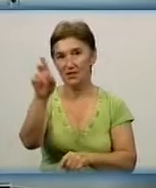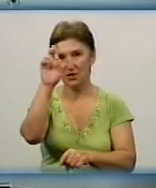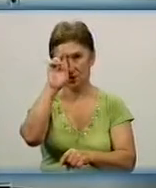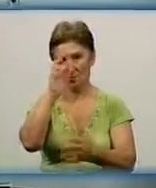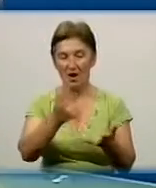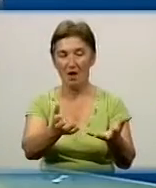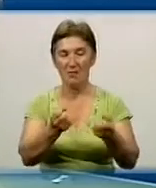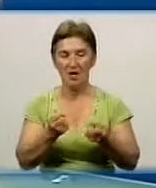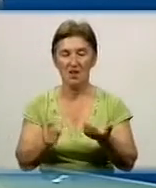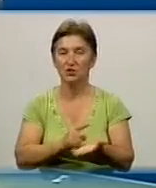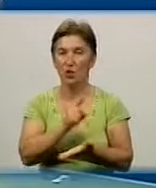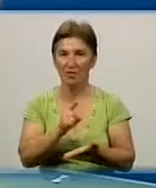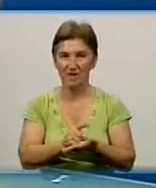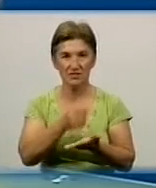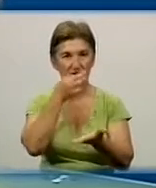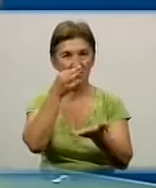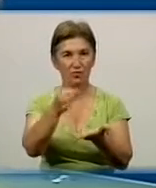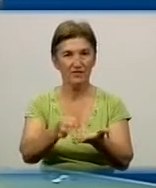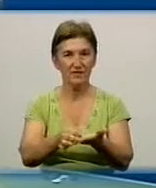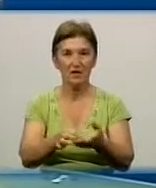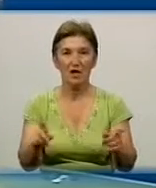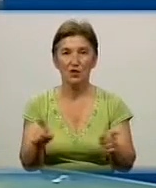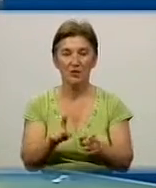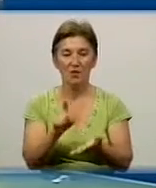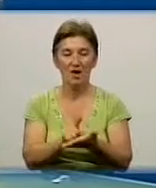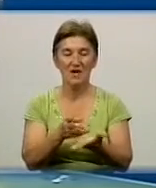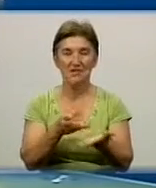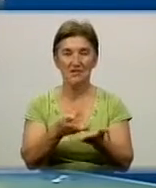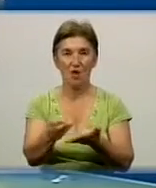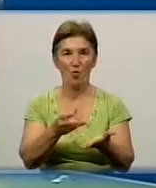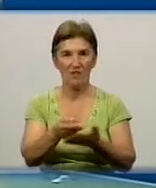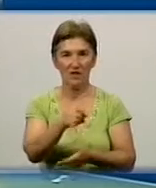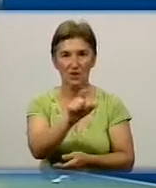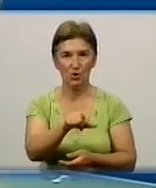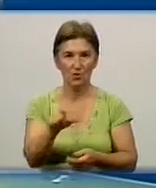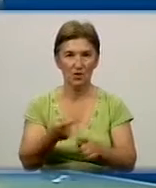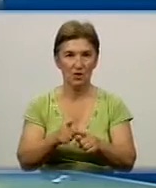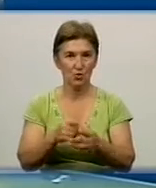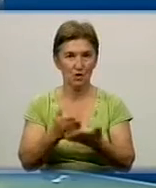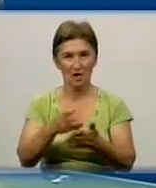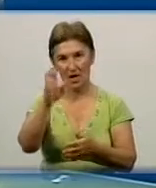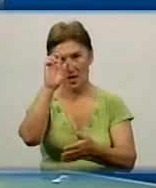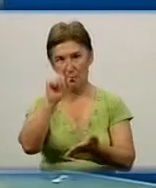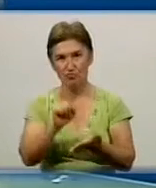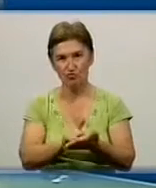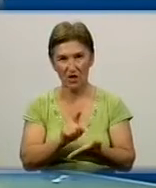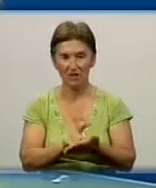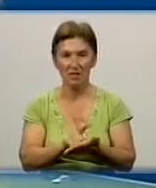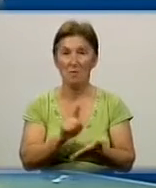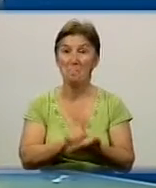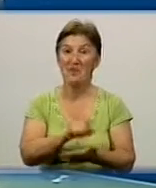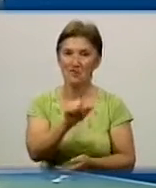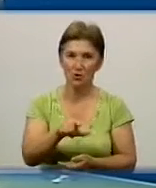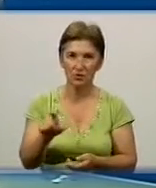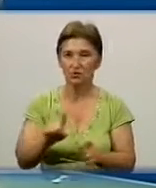брала на себе зобов'язання відповідні, щоб страхувати людей, які є бюджетниками, пенсіонерів, щоб це